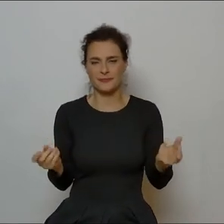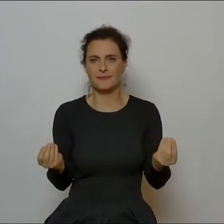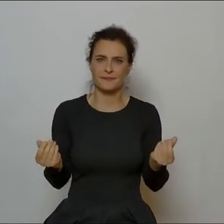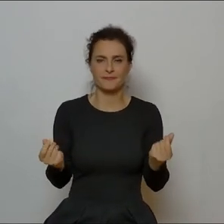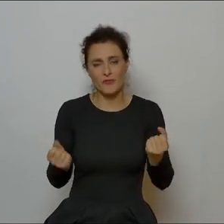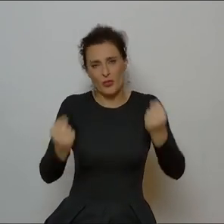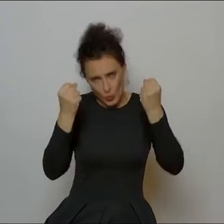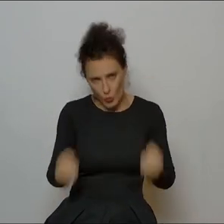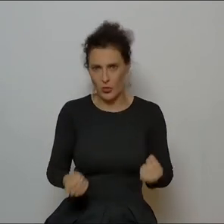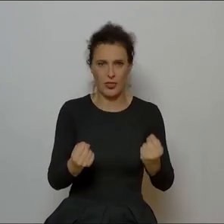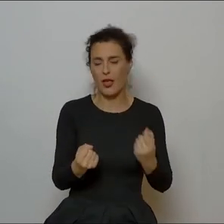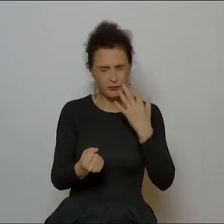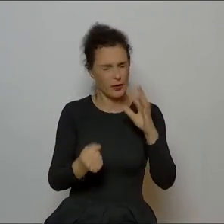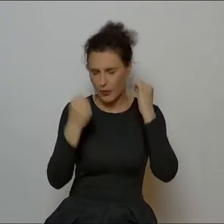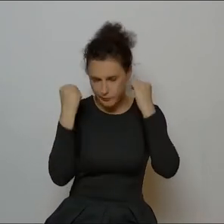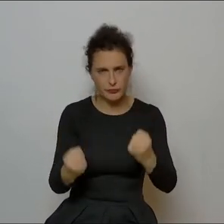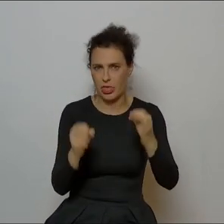bardzo trudne, jeżeli chodzi o